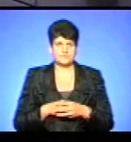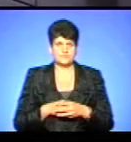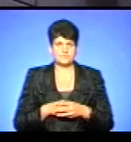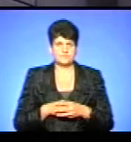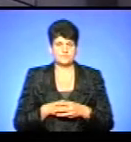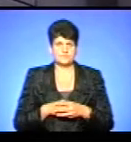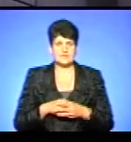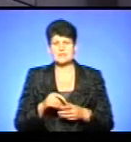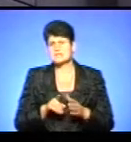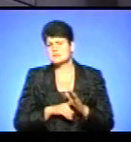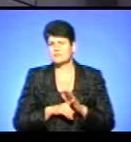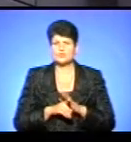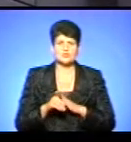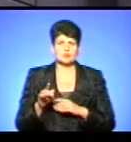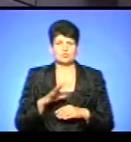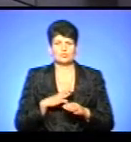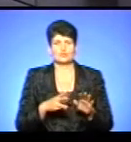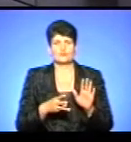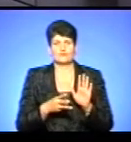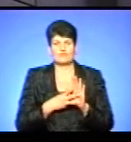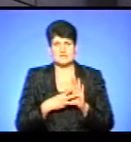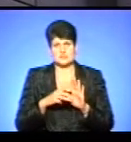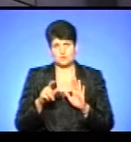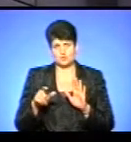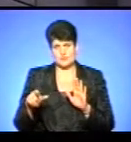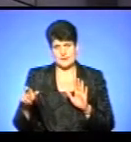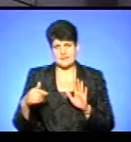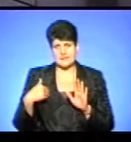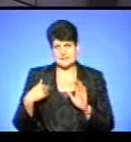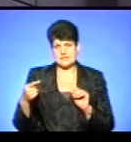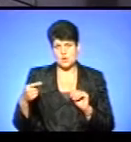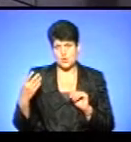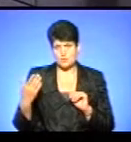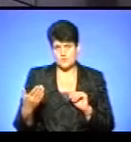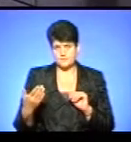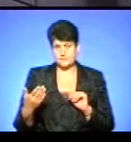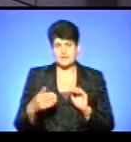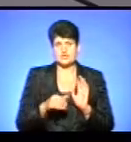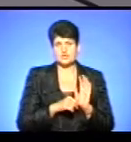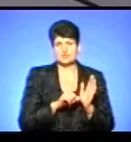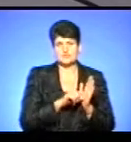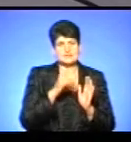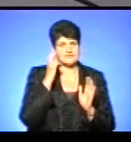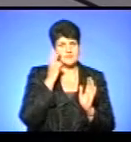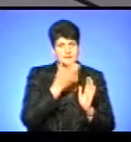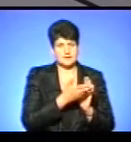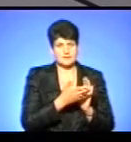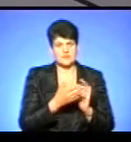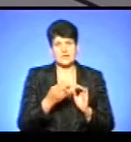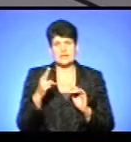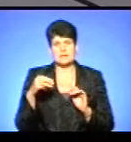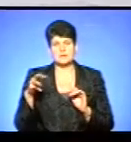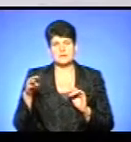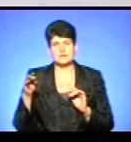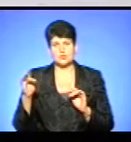Сам початку у нас було вісім людей. Я з Тернополя, шість учасників з Києва і ще Дмитро,